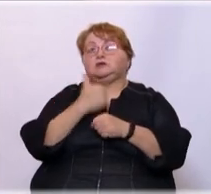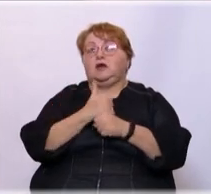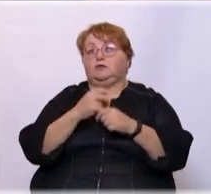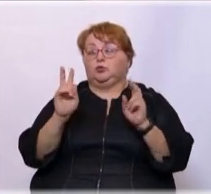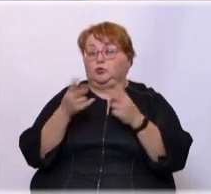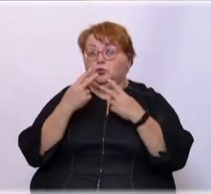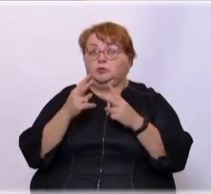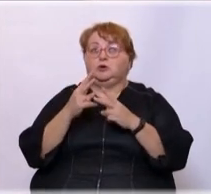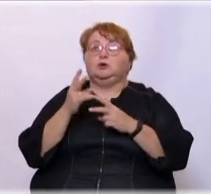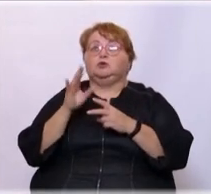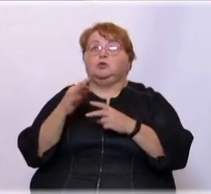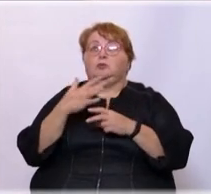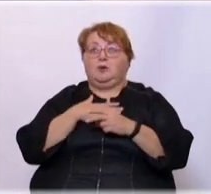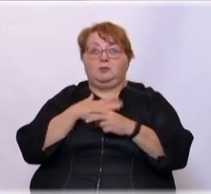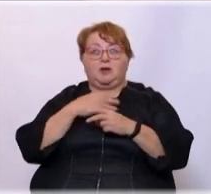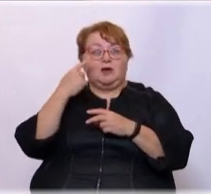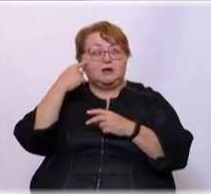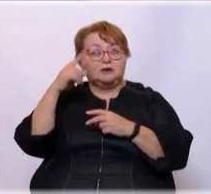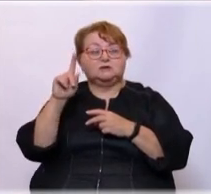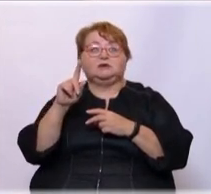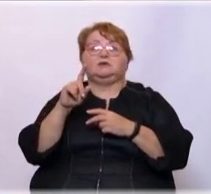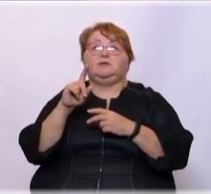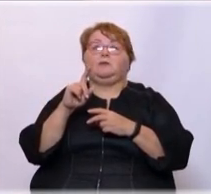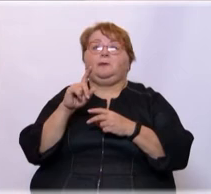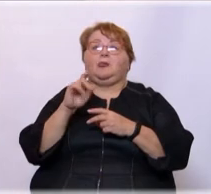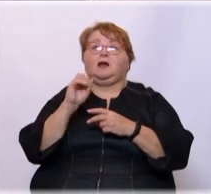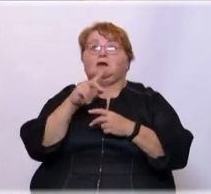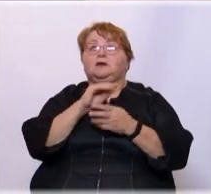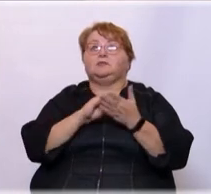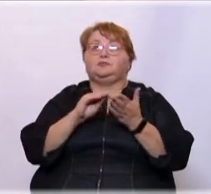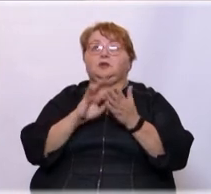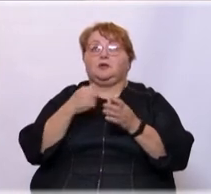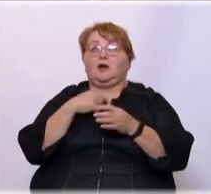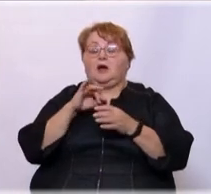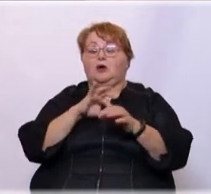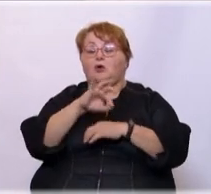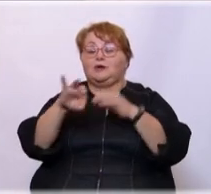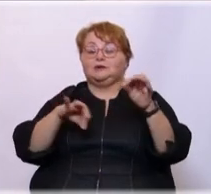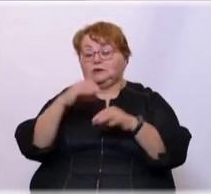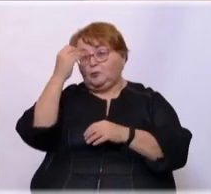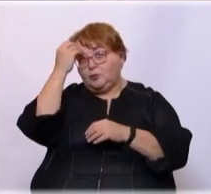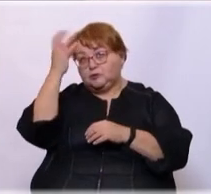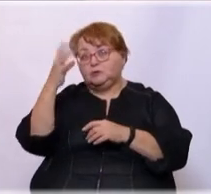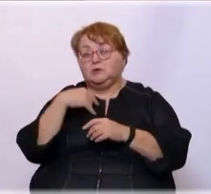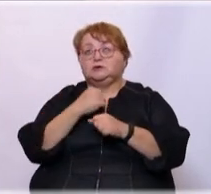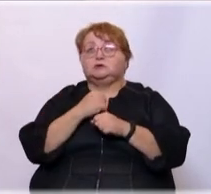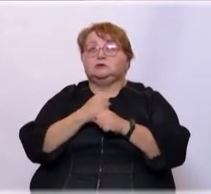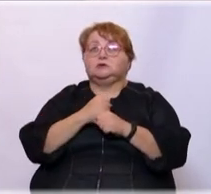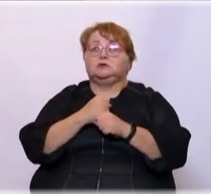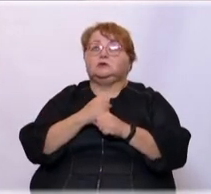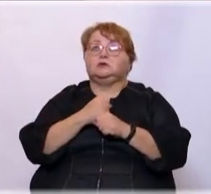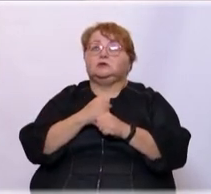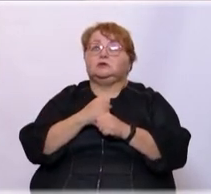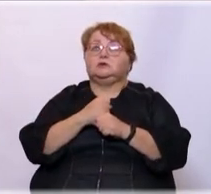по моей инициативе, это в «Лужниках» там написано, и я как архитектор по образованию, мы создали памятник